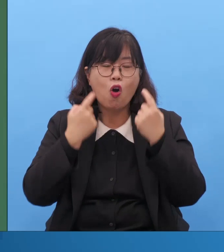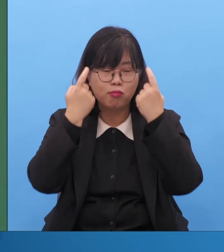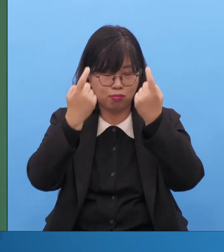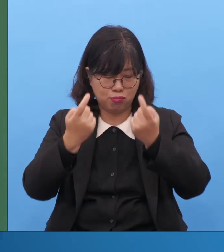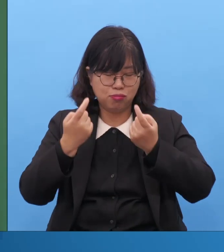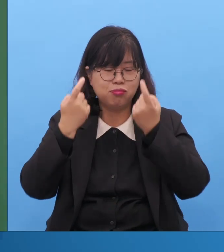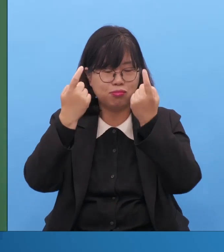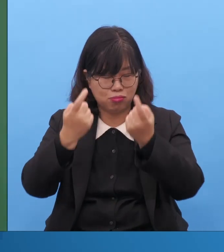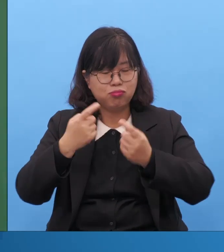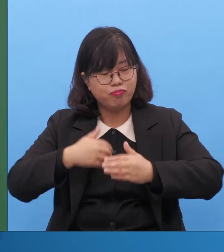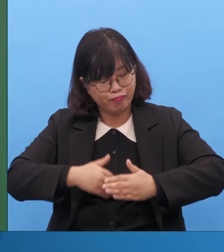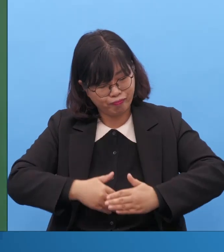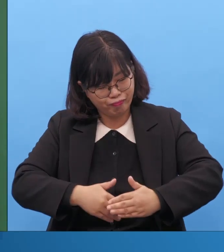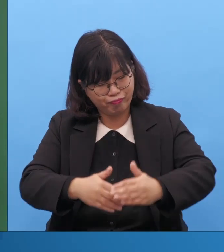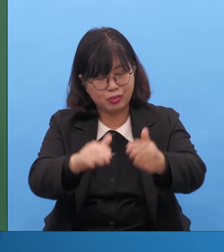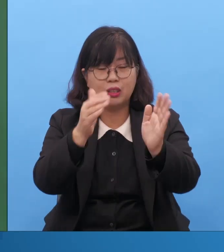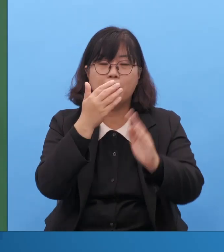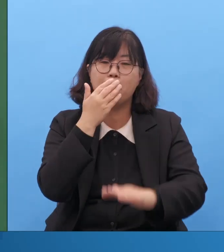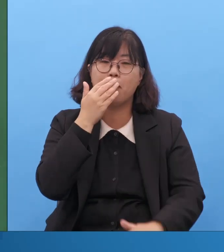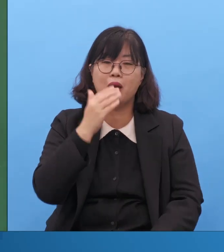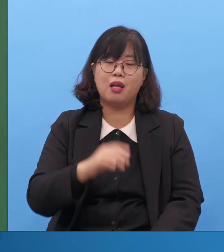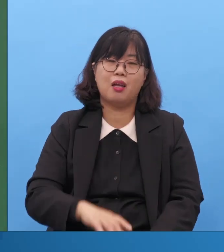그러면 어떻게 되는가 하니깐요.